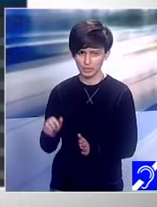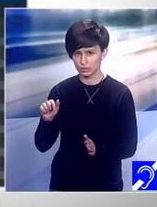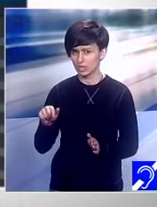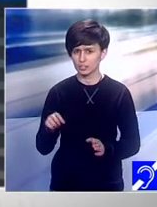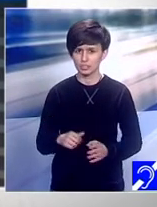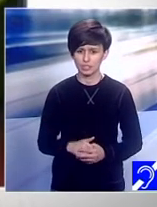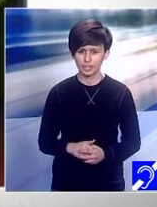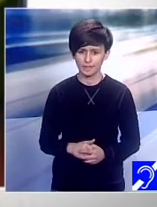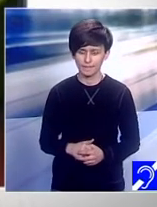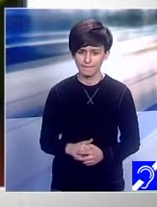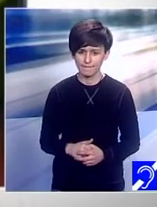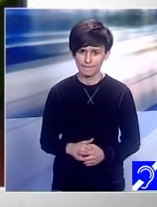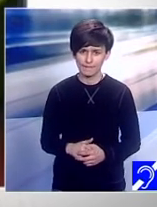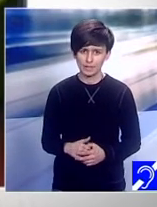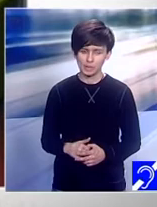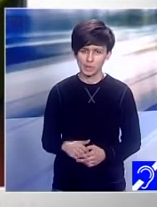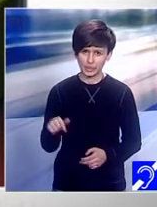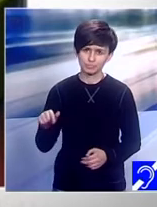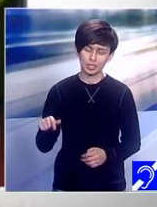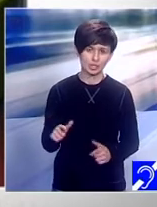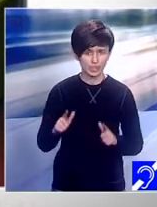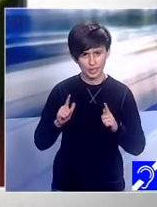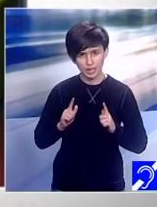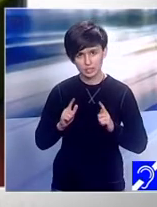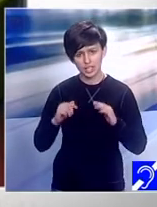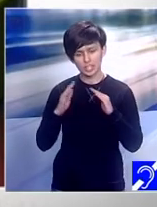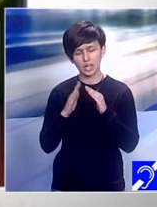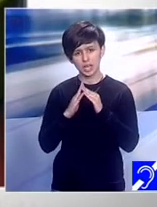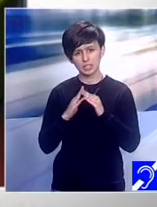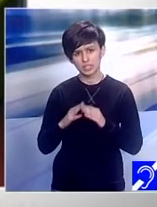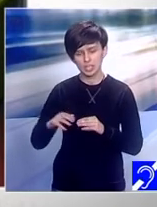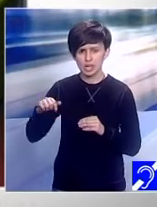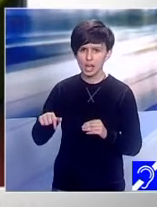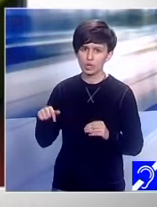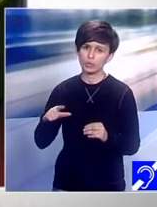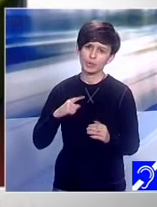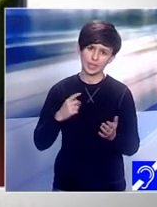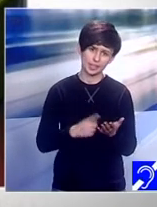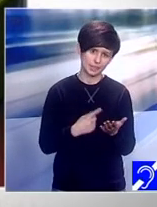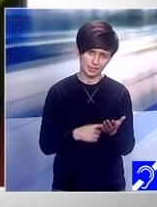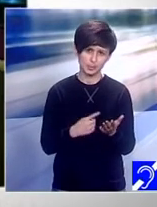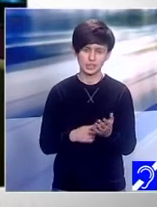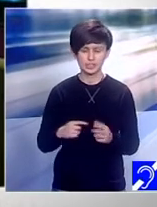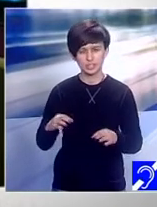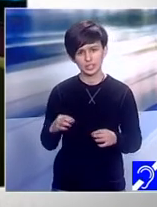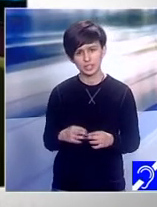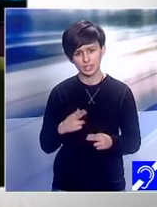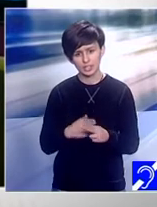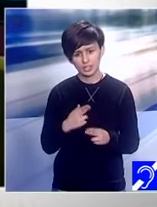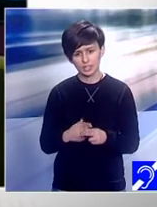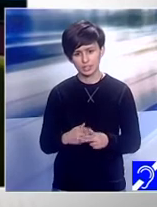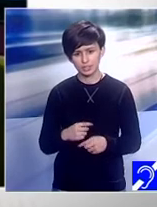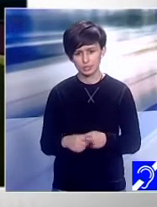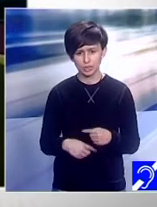acum în pensie de bolă și ți-ar plăcea să te-ntorci la muncă Daniel? da, dar dacă nu vor